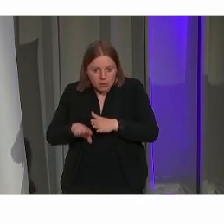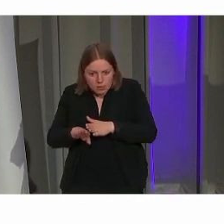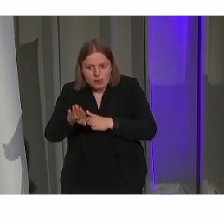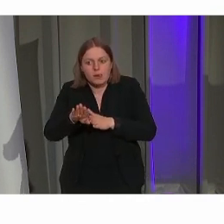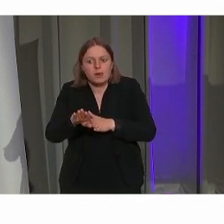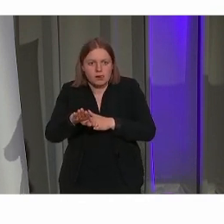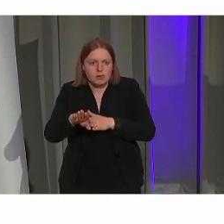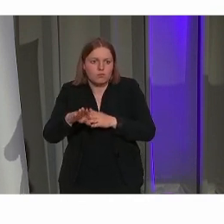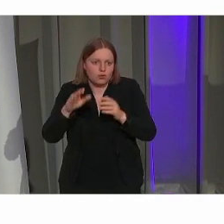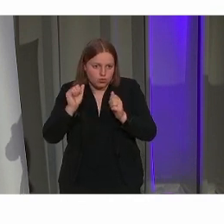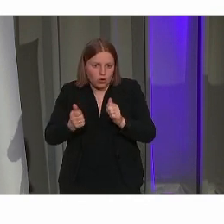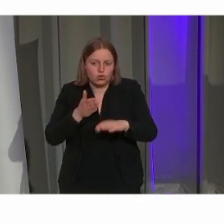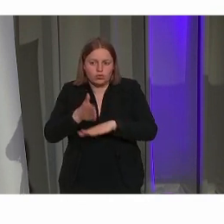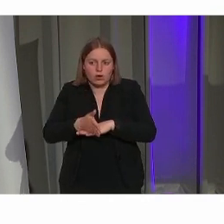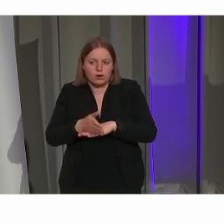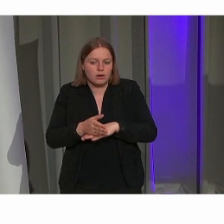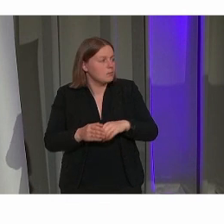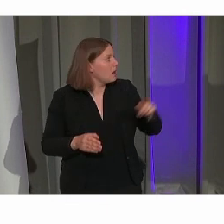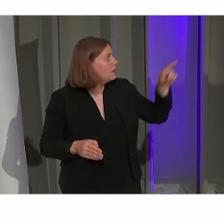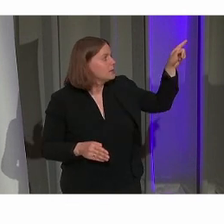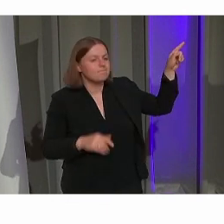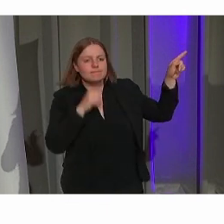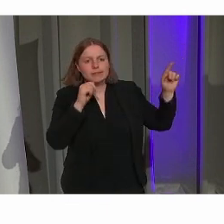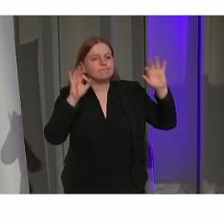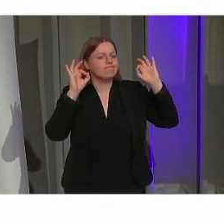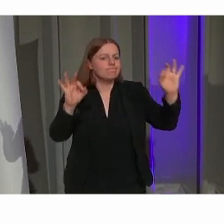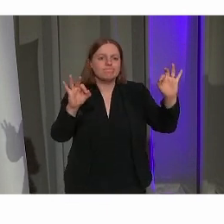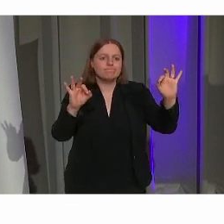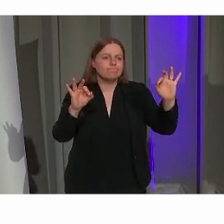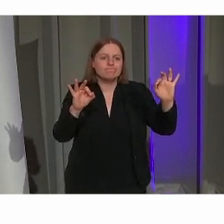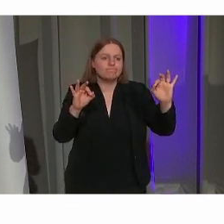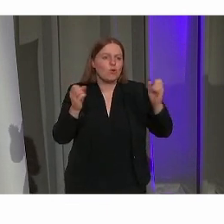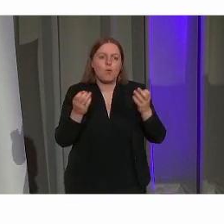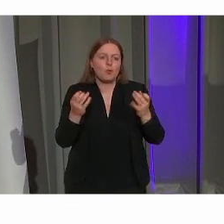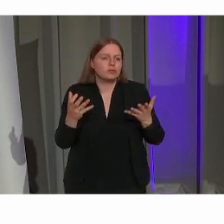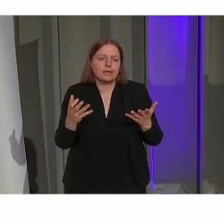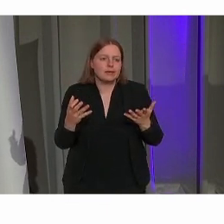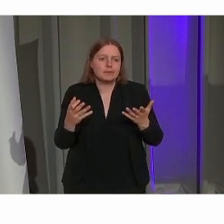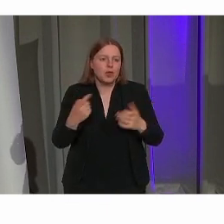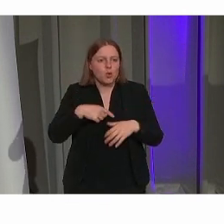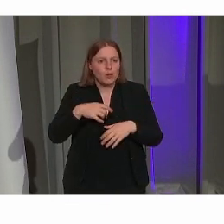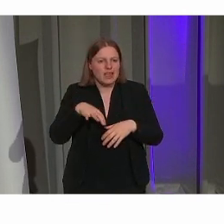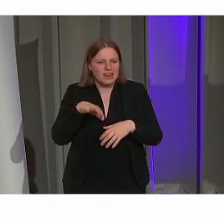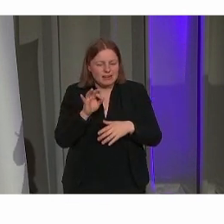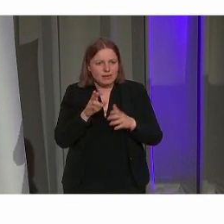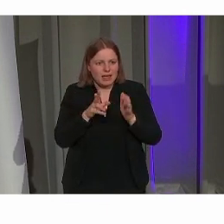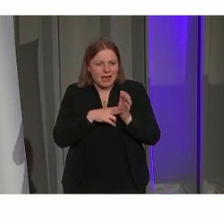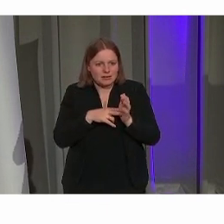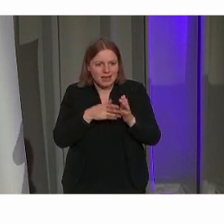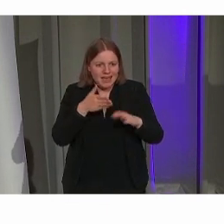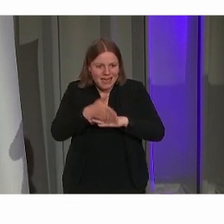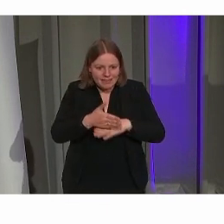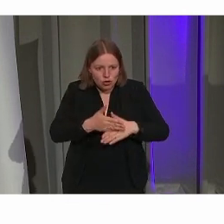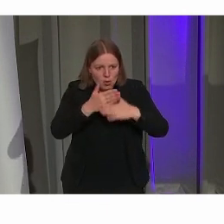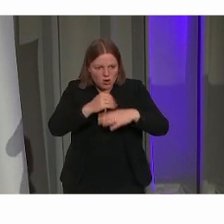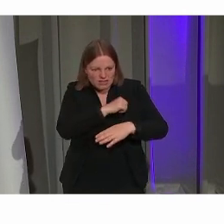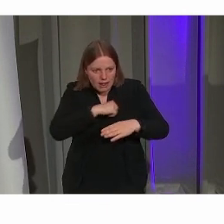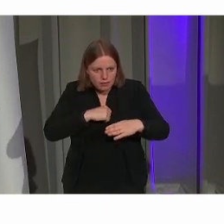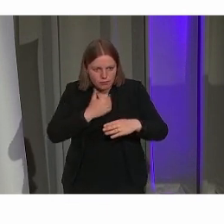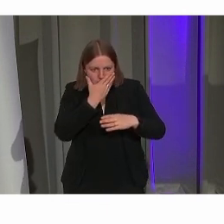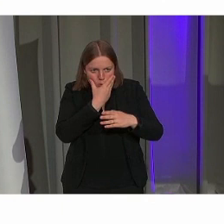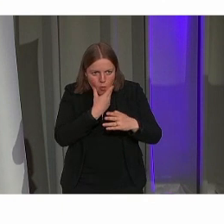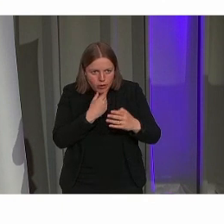plaatsen. Dit is niet de ideale situatie. We willen liever dat het inpandig opgelost wordt en structureel,